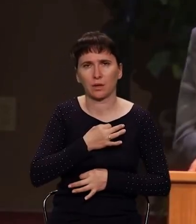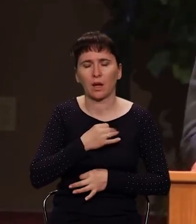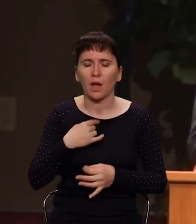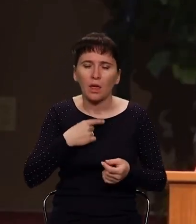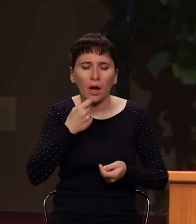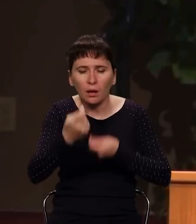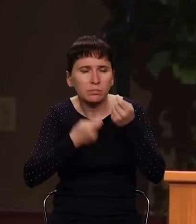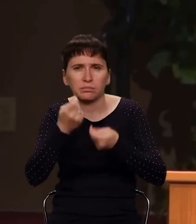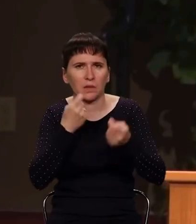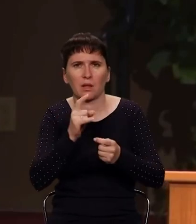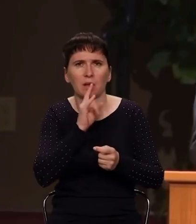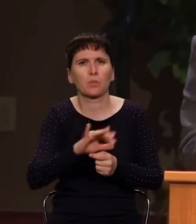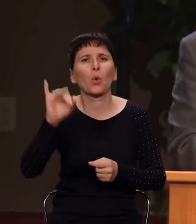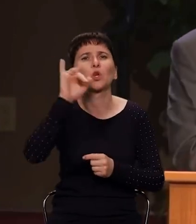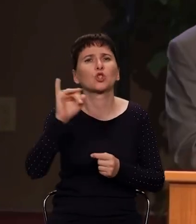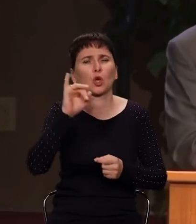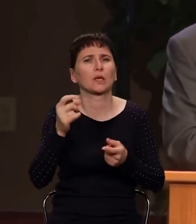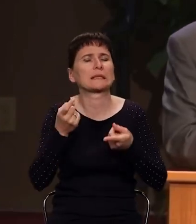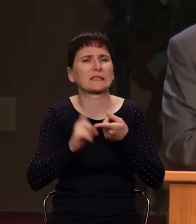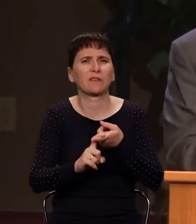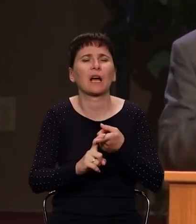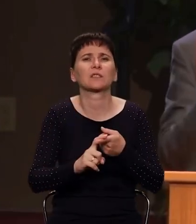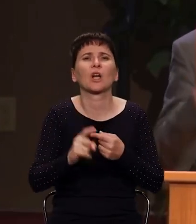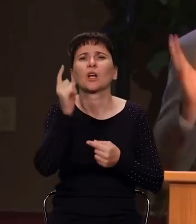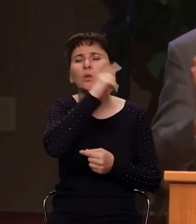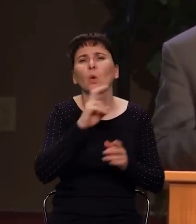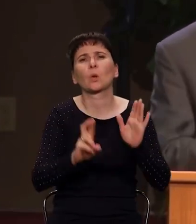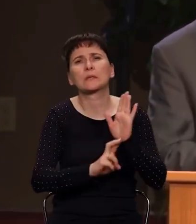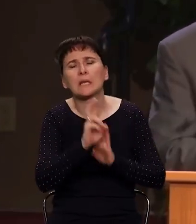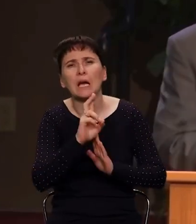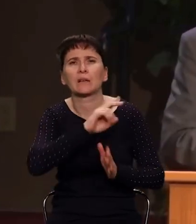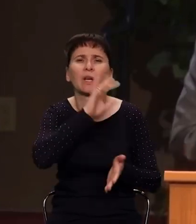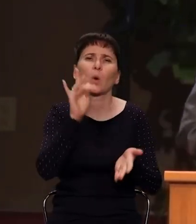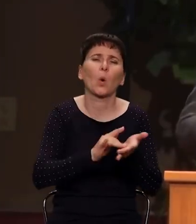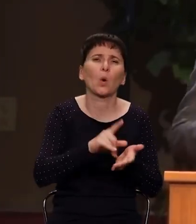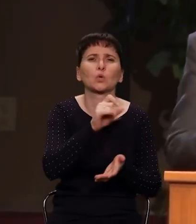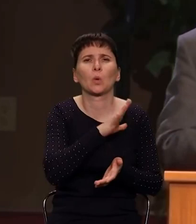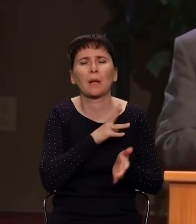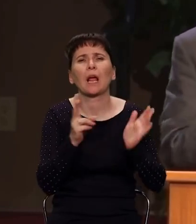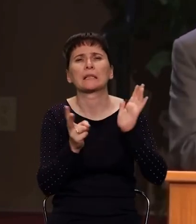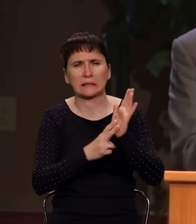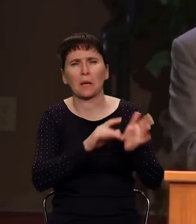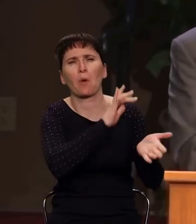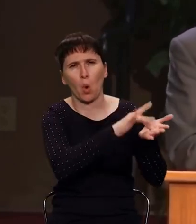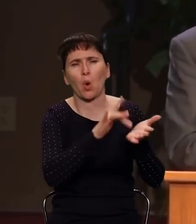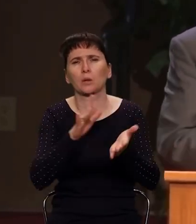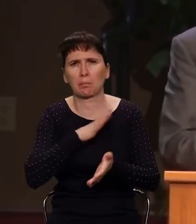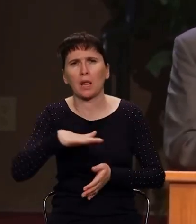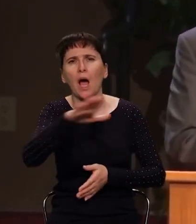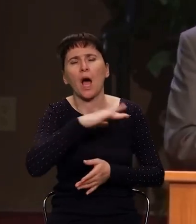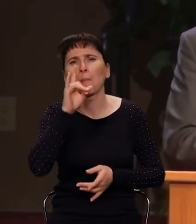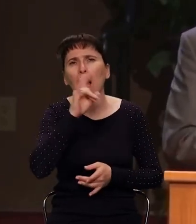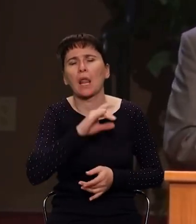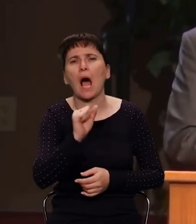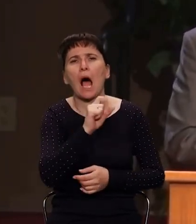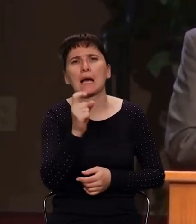буду сегодня вдаваться в подробности исторического описания церквей или городов. Малой Асии их было семь, которых было направлено